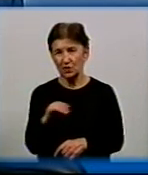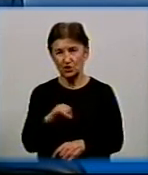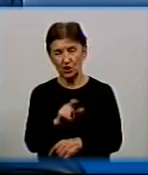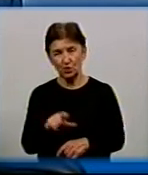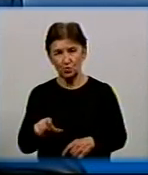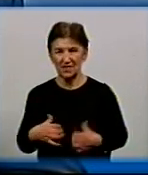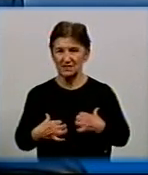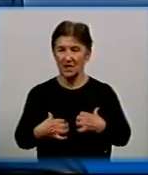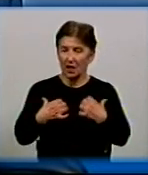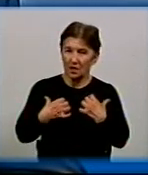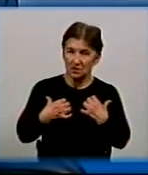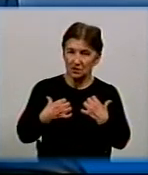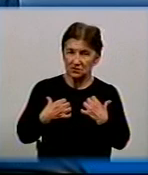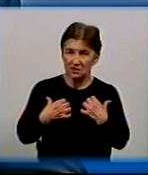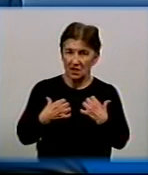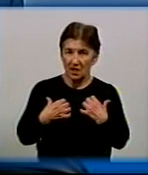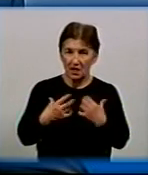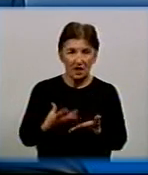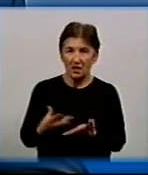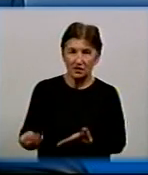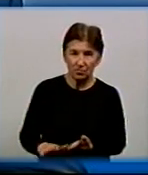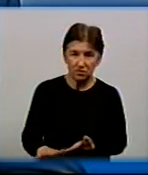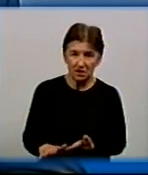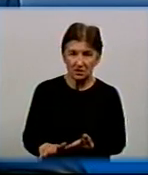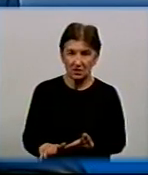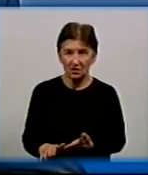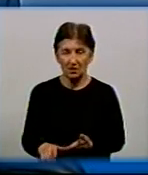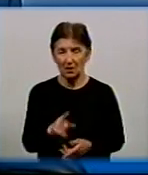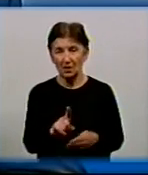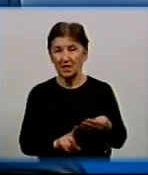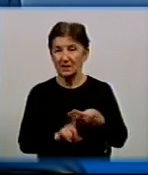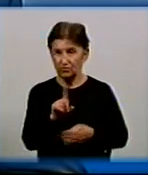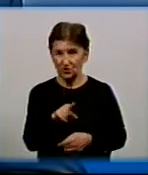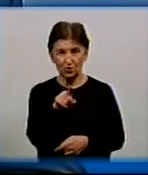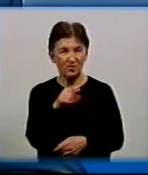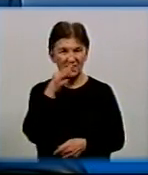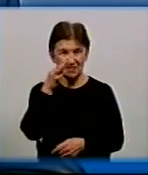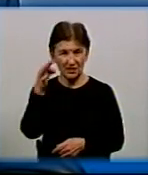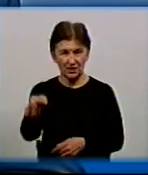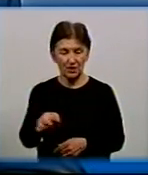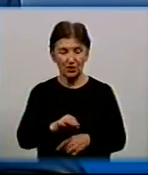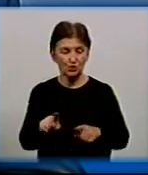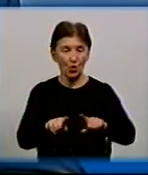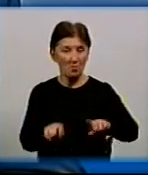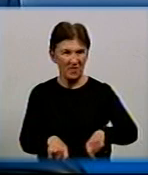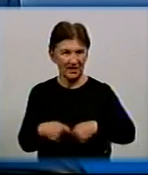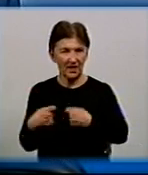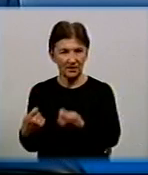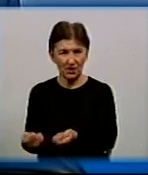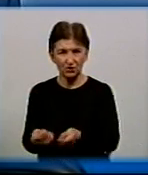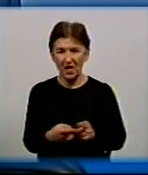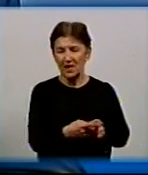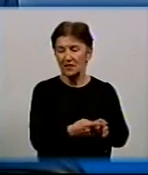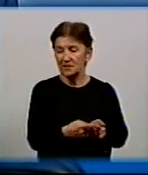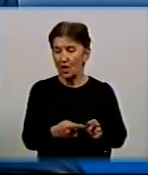злякалися, чи тому і не платять? То ви ж на початку і сказали, що передача буде відбуватися на